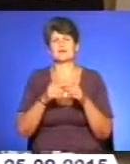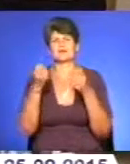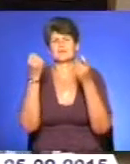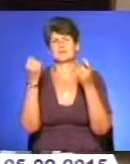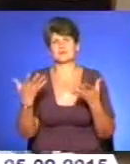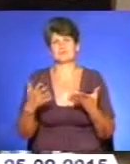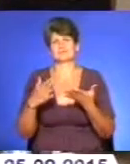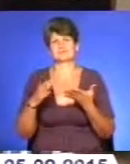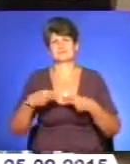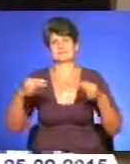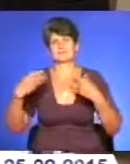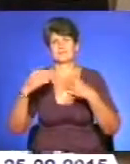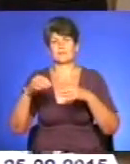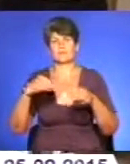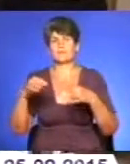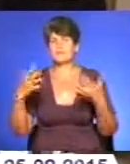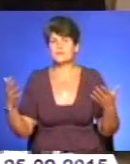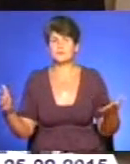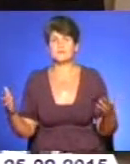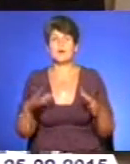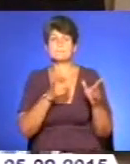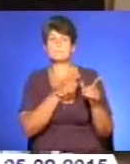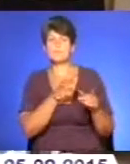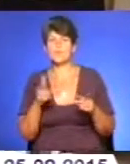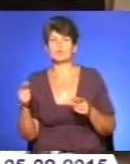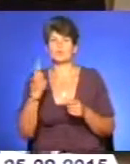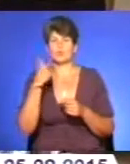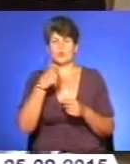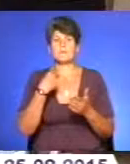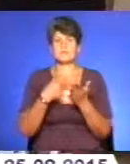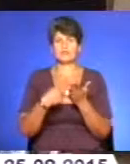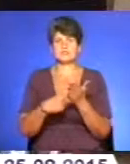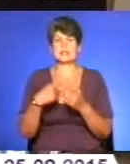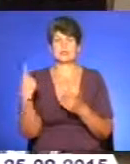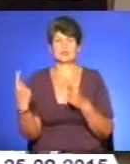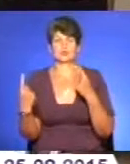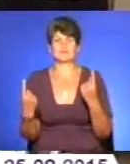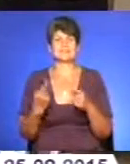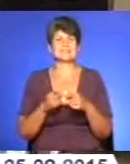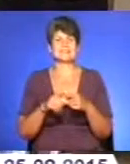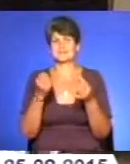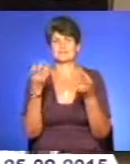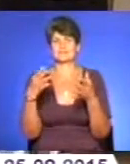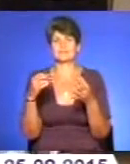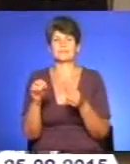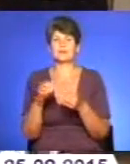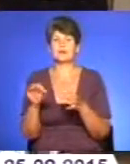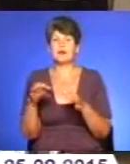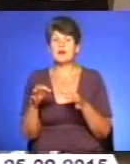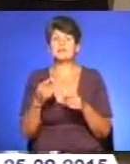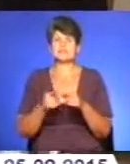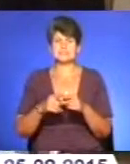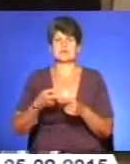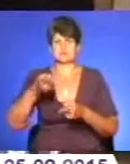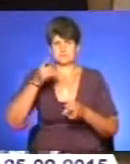декларативний характер. Протягом цього року ми один одному доказали громаді, що це не декларативний характер, це угода, де мати